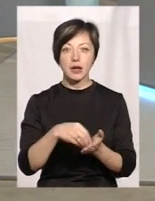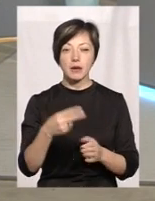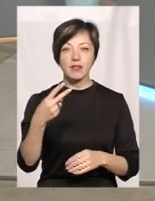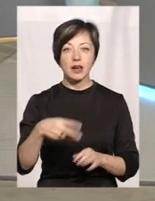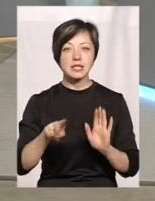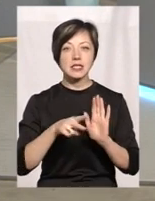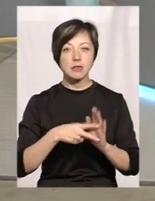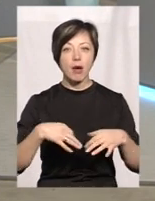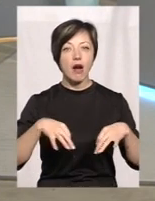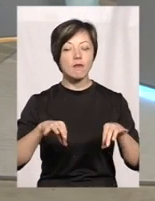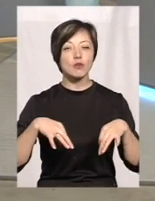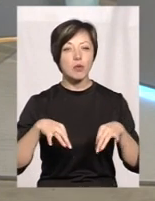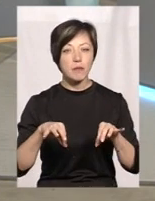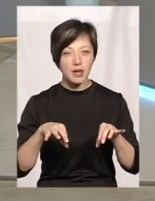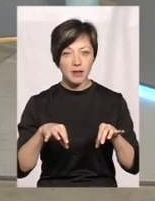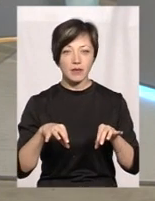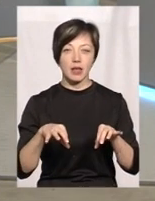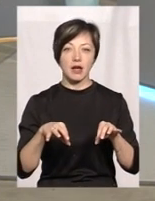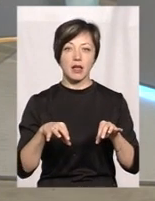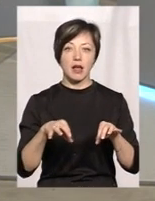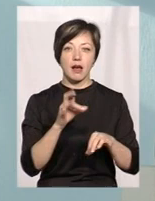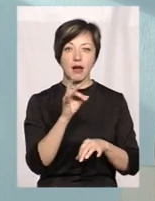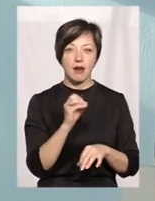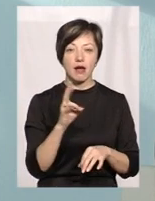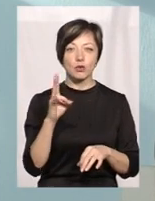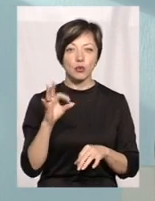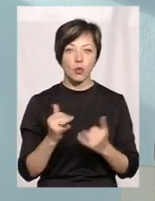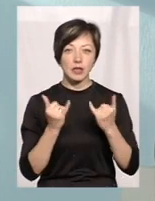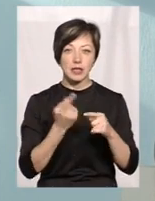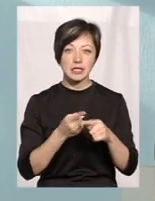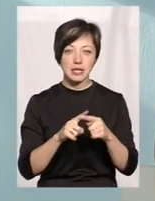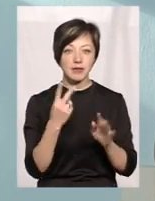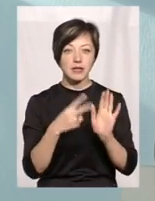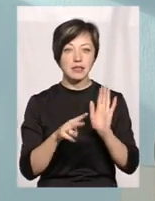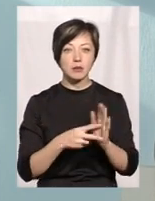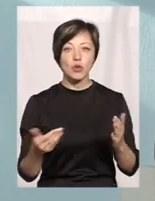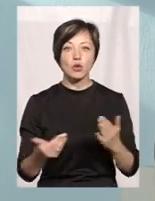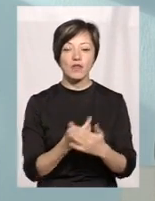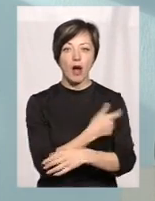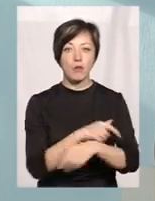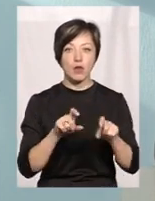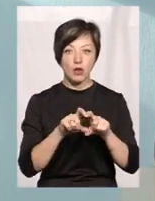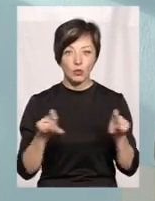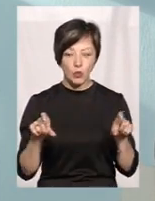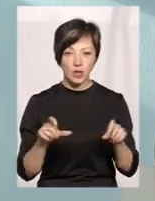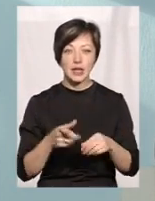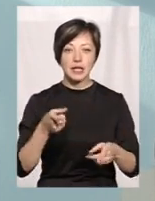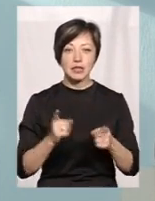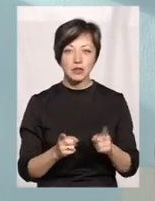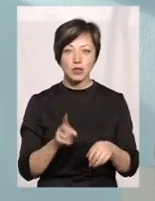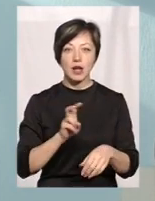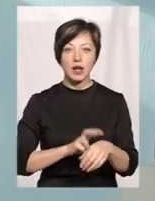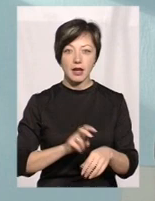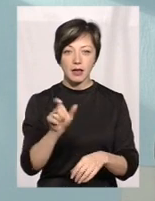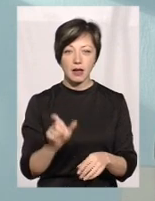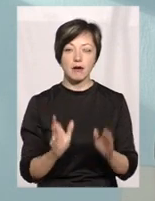27 автомобілів Рено, Дастер для цих 27 нових амбулаторій. Тобто, дійсно, лікар